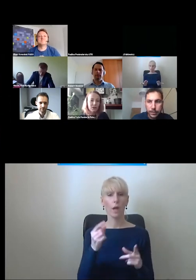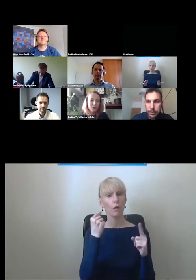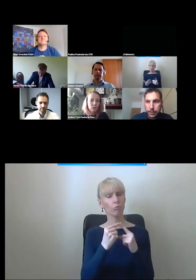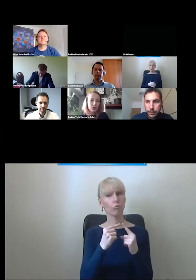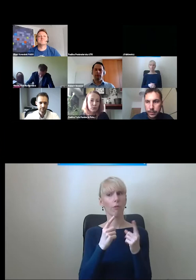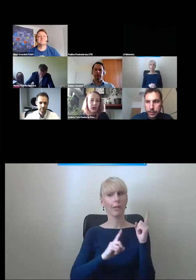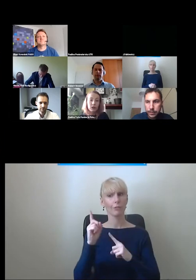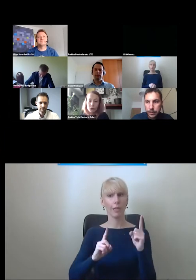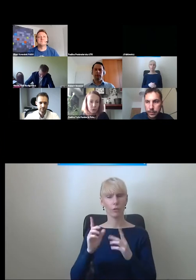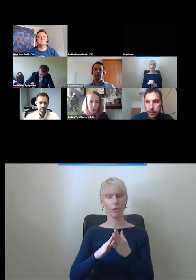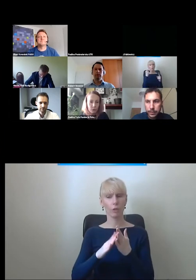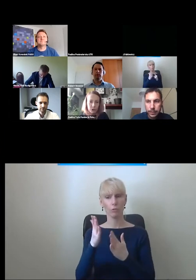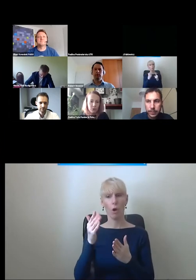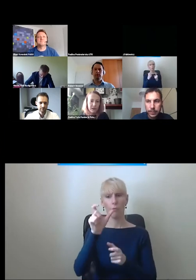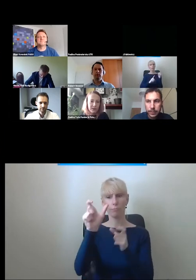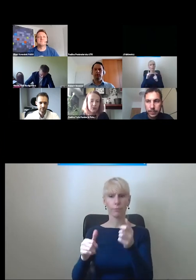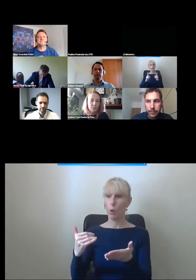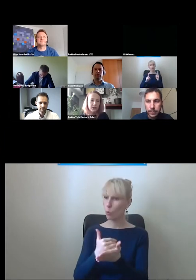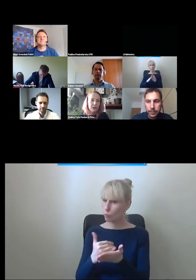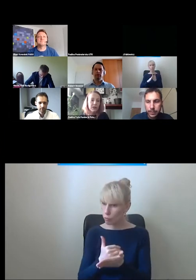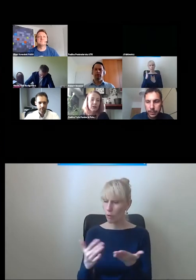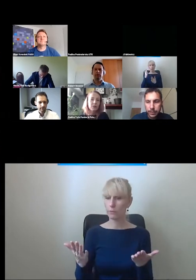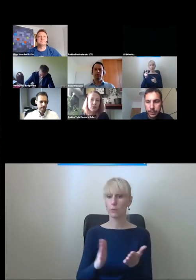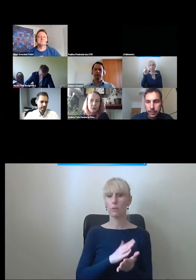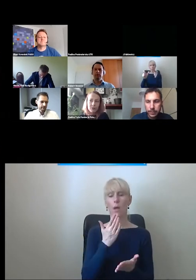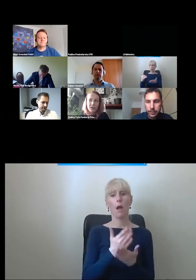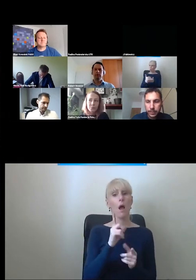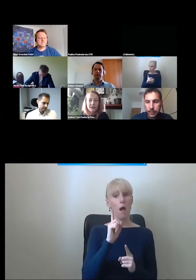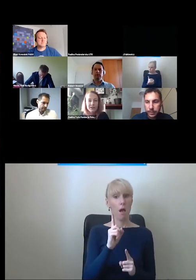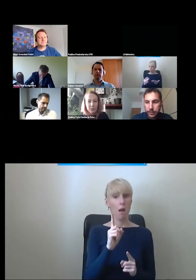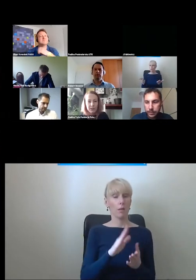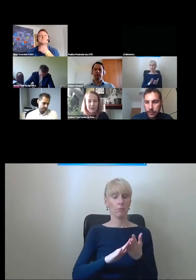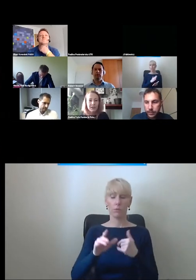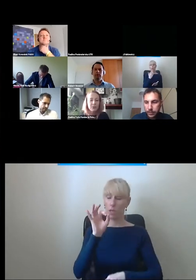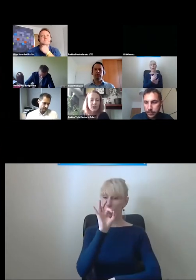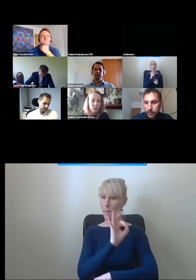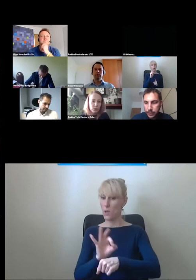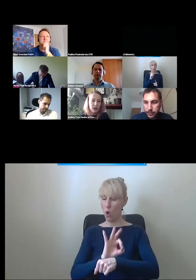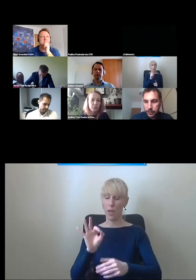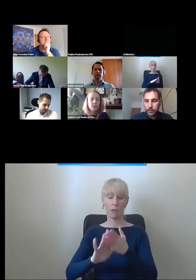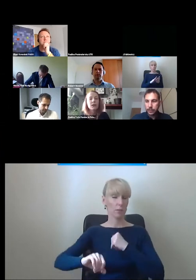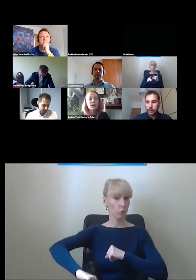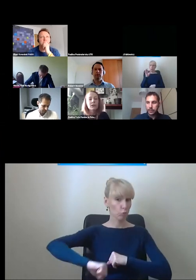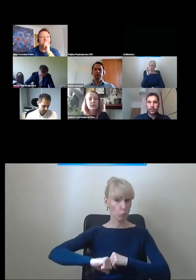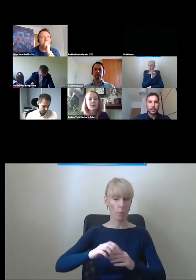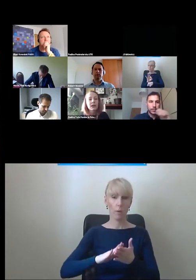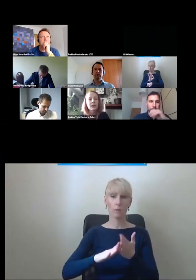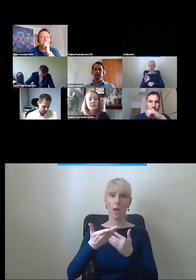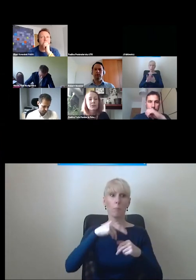od użytkownika, chociaż oczywiście są fantastyczne projekty bazujące na partycypacji, na badaniu potrzeb,